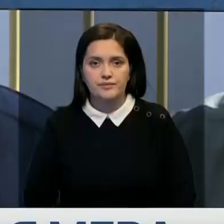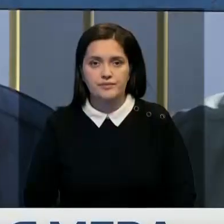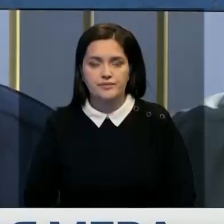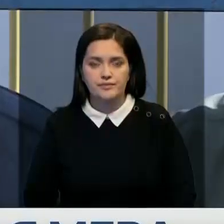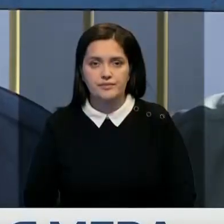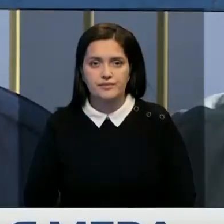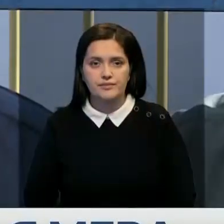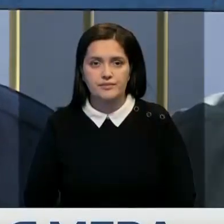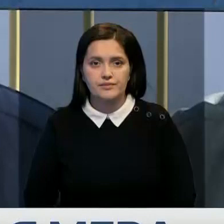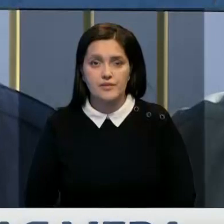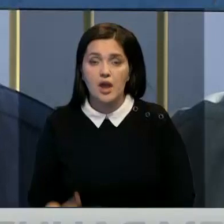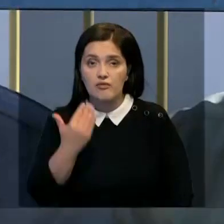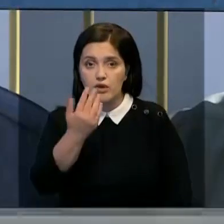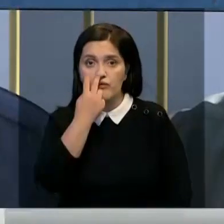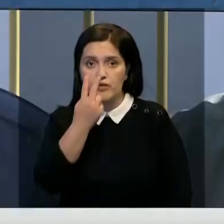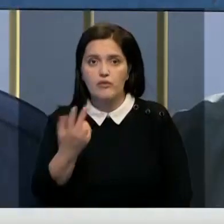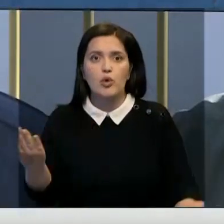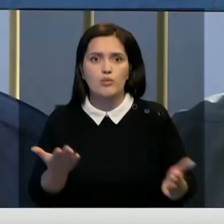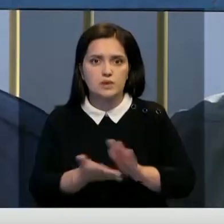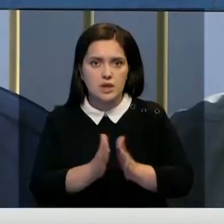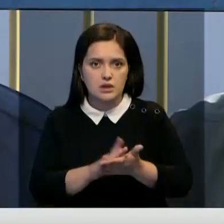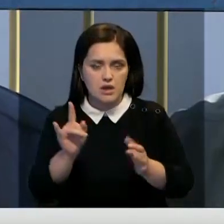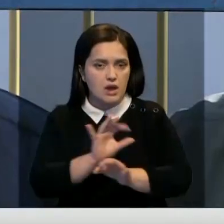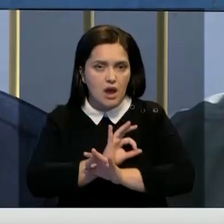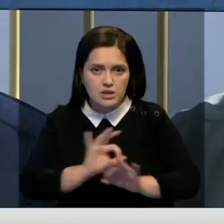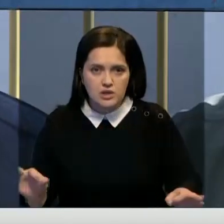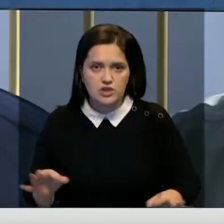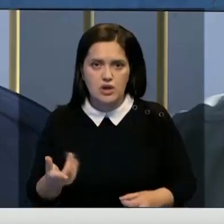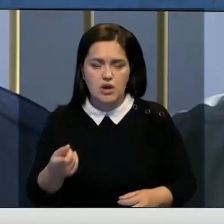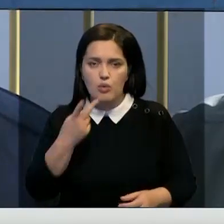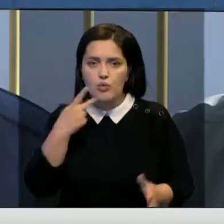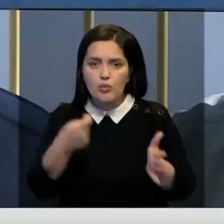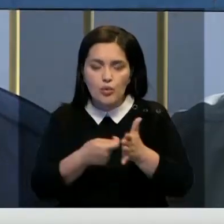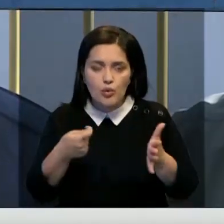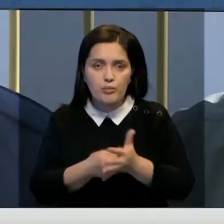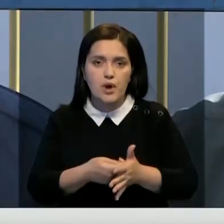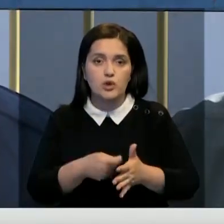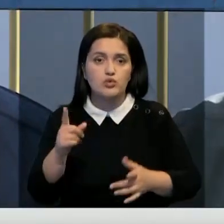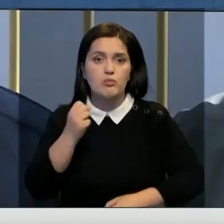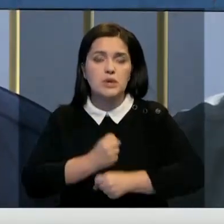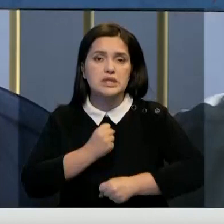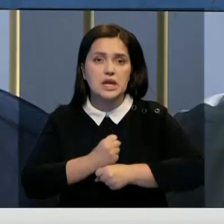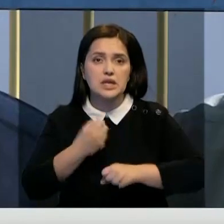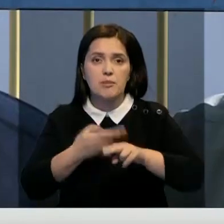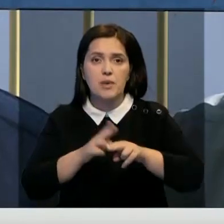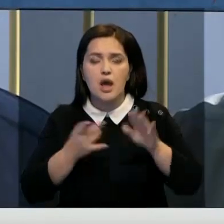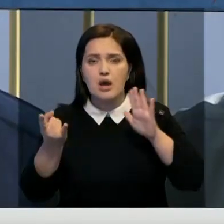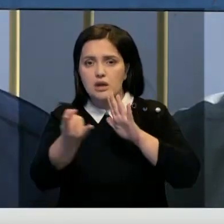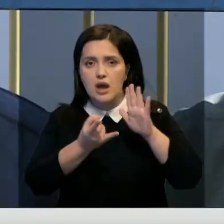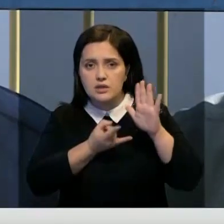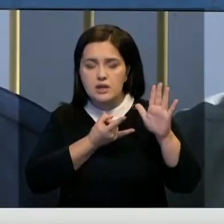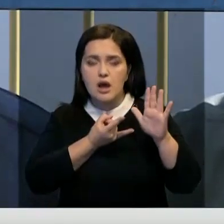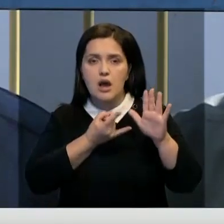Вы видите, они в отличном состоянии, упитанные. Чтобы делать вырезку рогов,